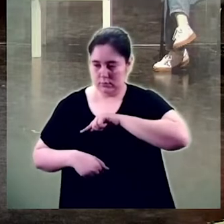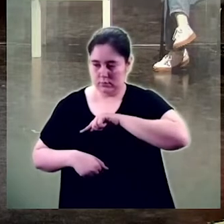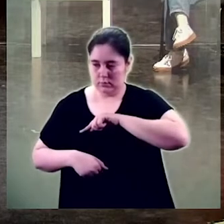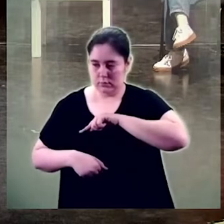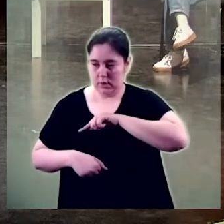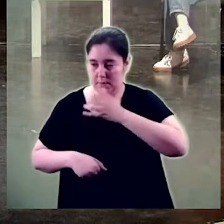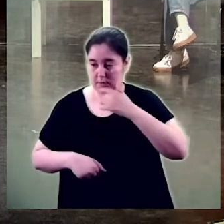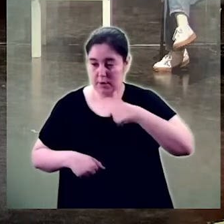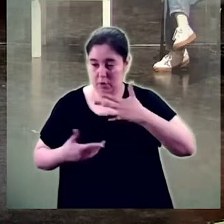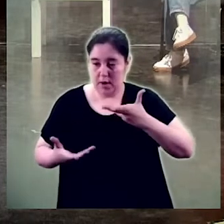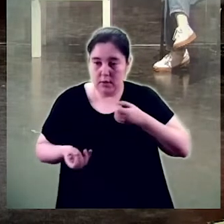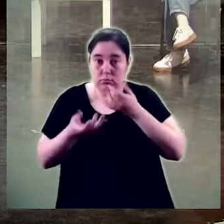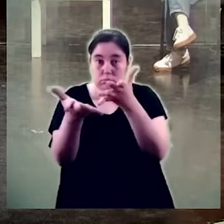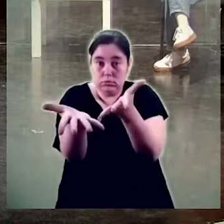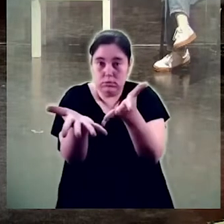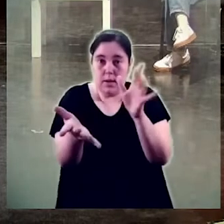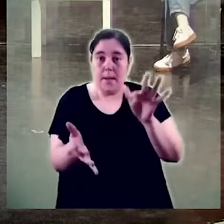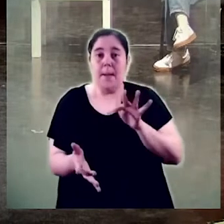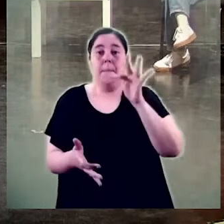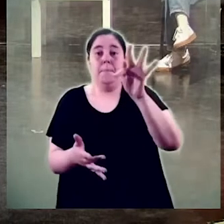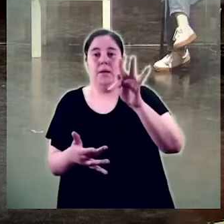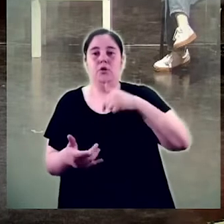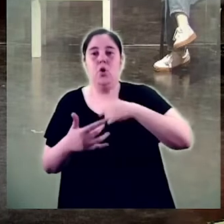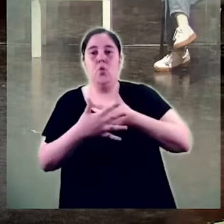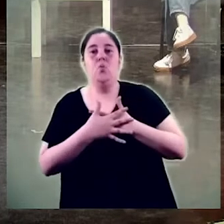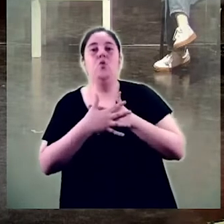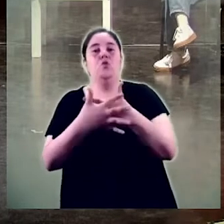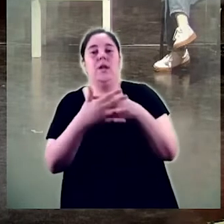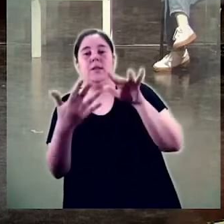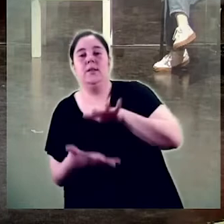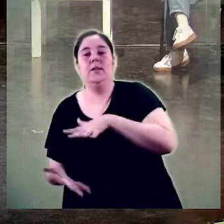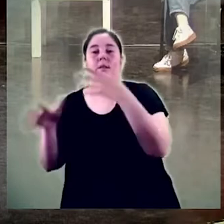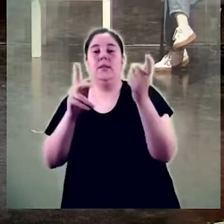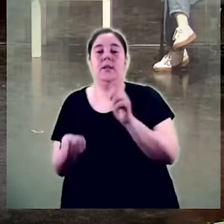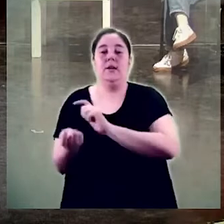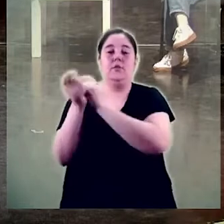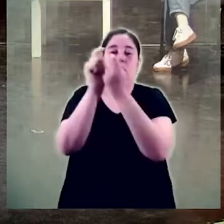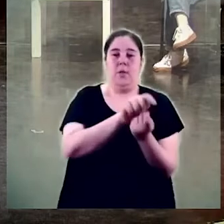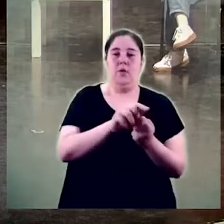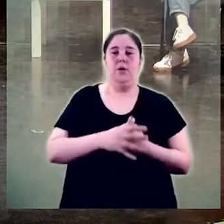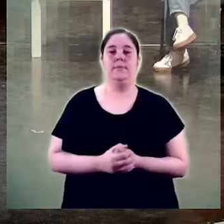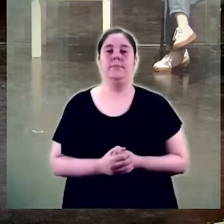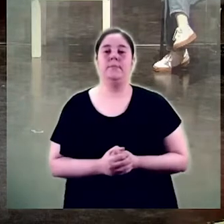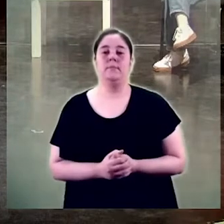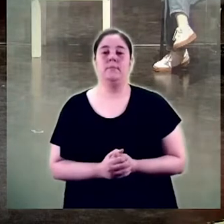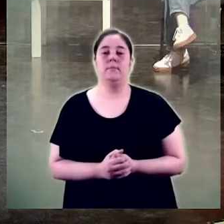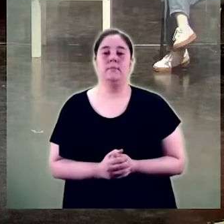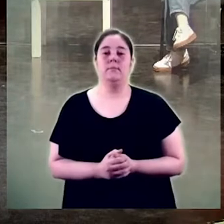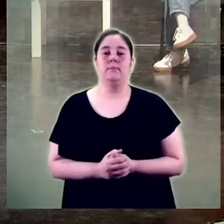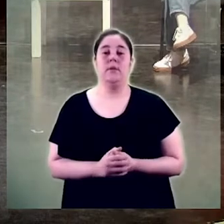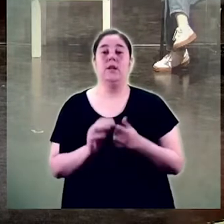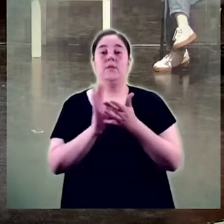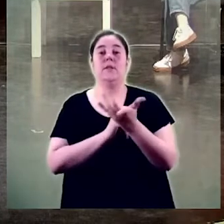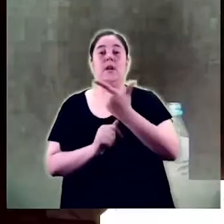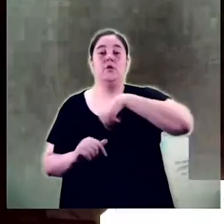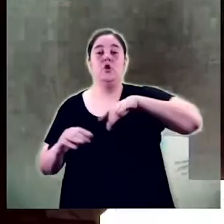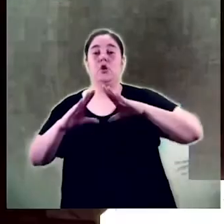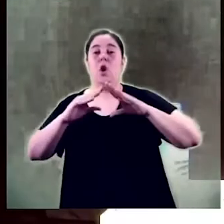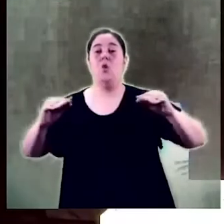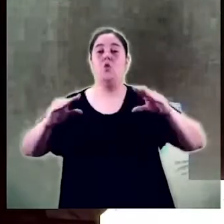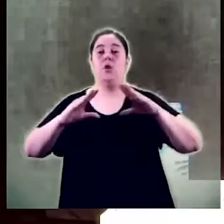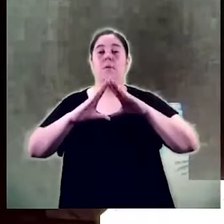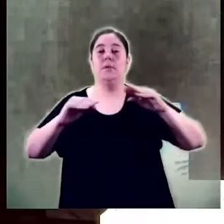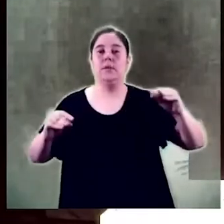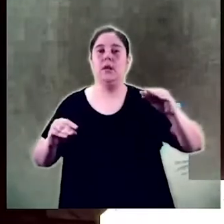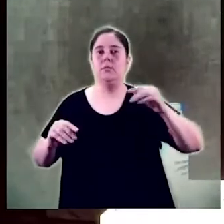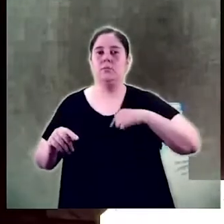ara aquesta meva i la voluntat transformadora. Com no podia ser d'una altra manera doncs a la nostra pròpia universitat m'atreveixo a